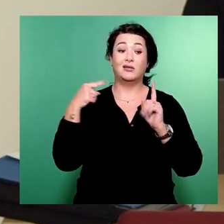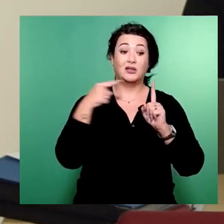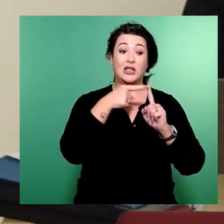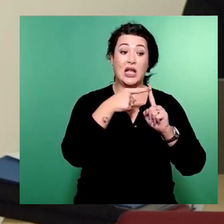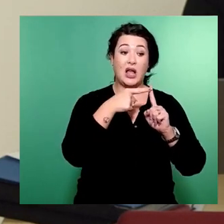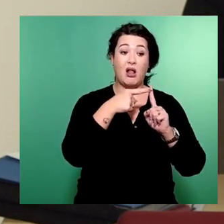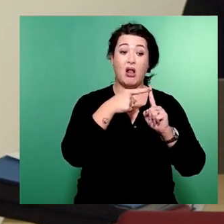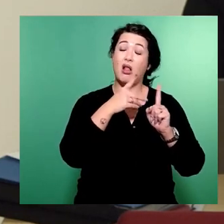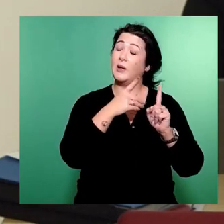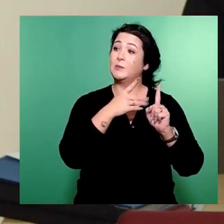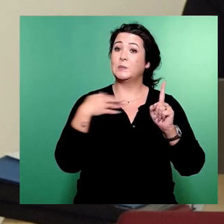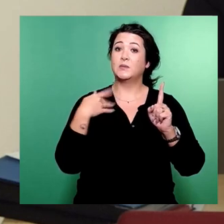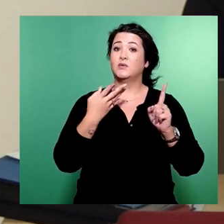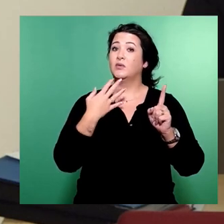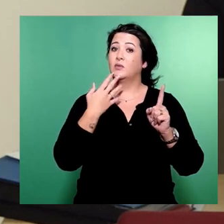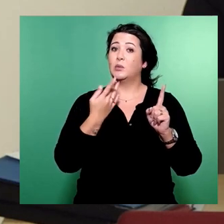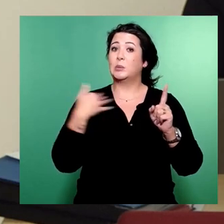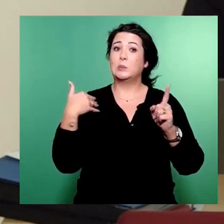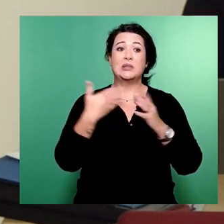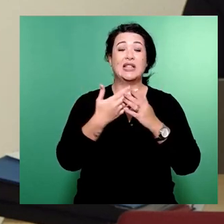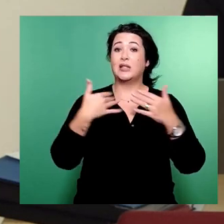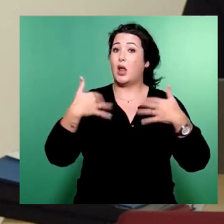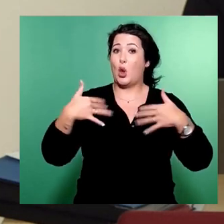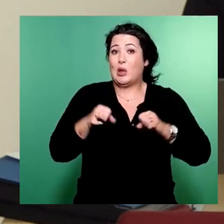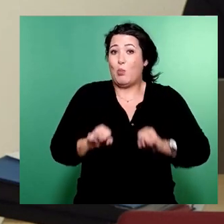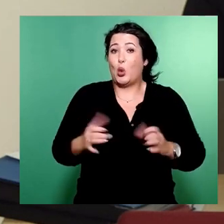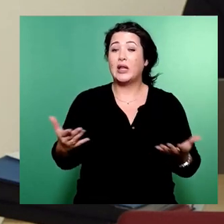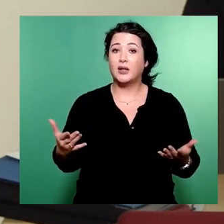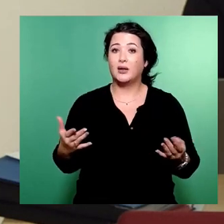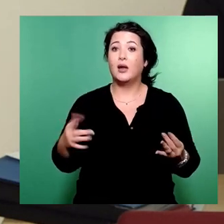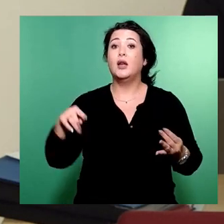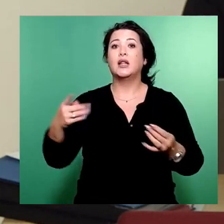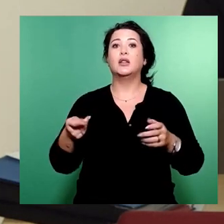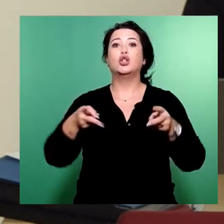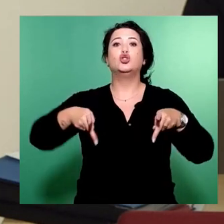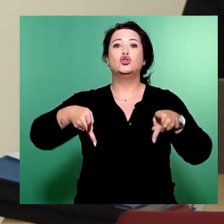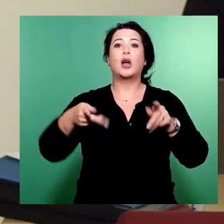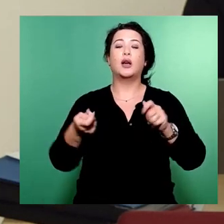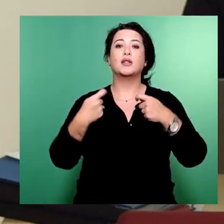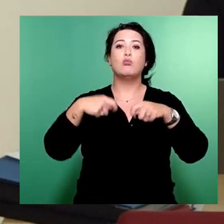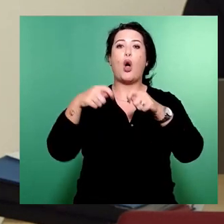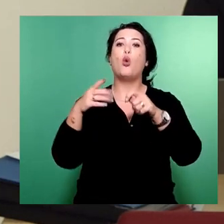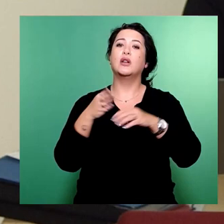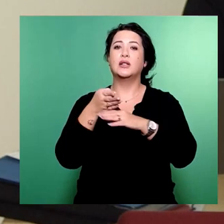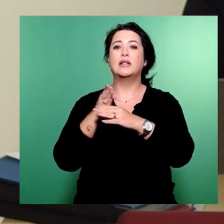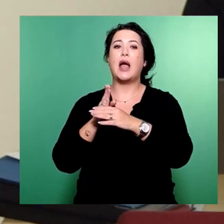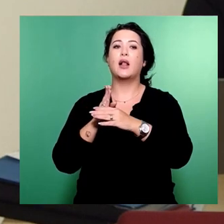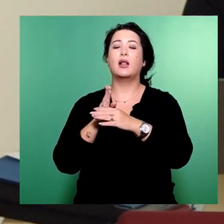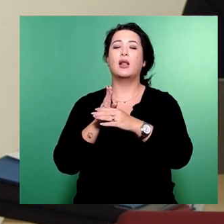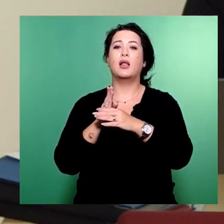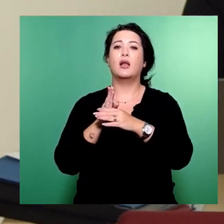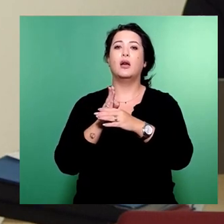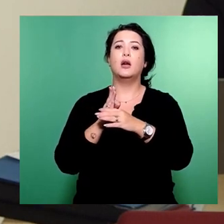Die Förderung für den kommunalen Straßenbau ist ja umgestellt worden. Teil ist ja über